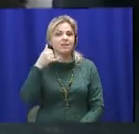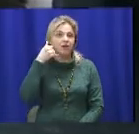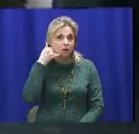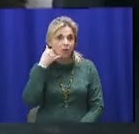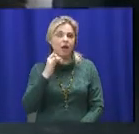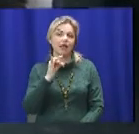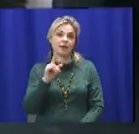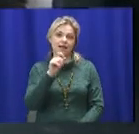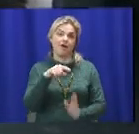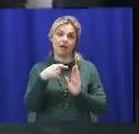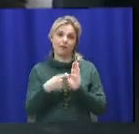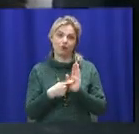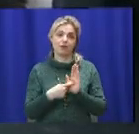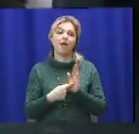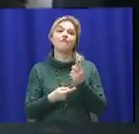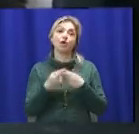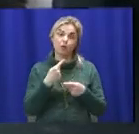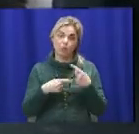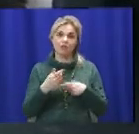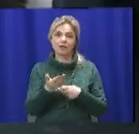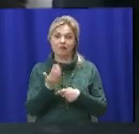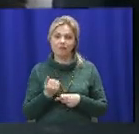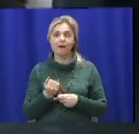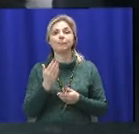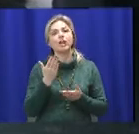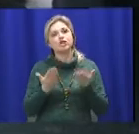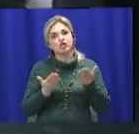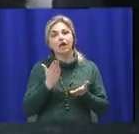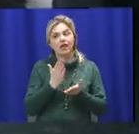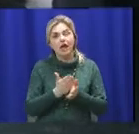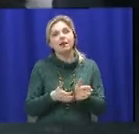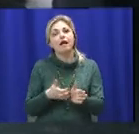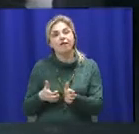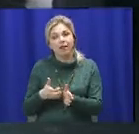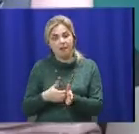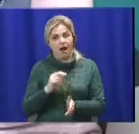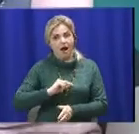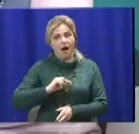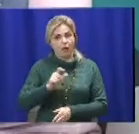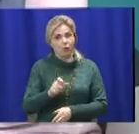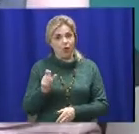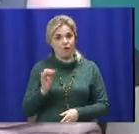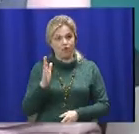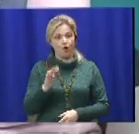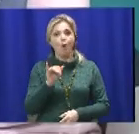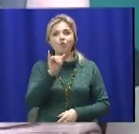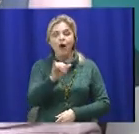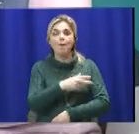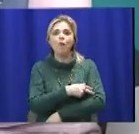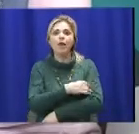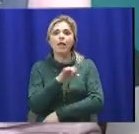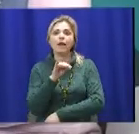і за запитання. Давайте повернемось. Чи є брак кадрів на сьогодні? Пані Маргариту, у вас поліклініка, скільки